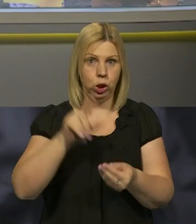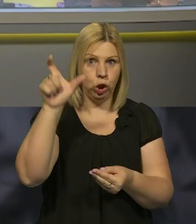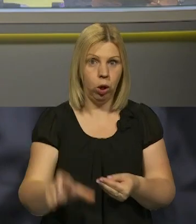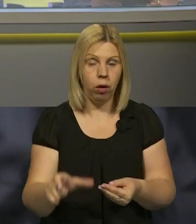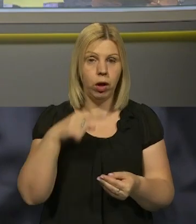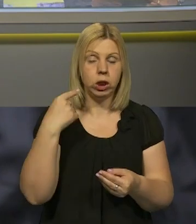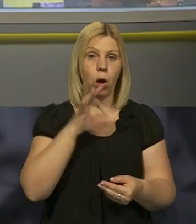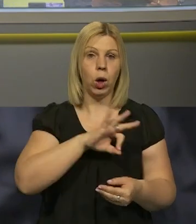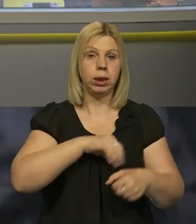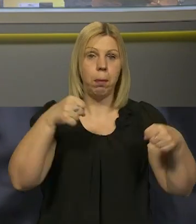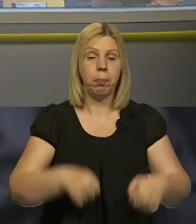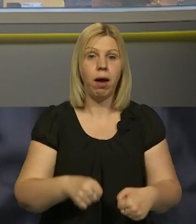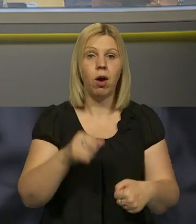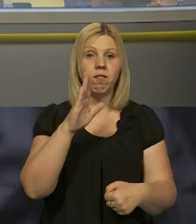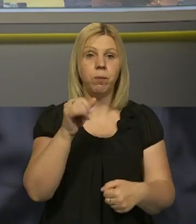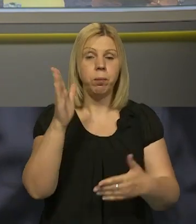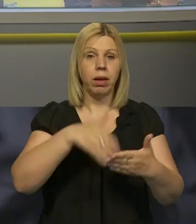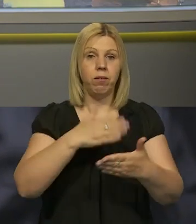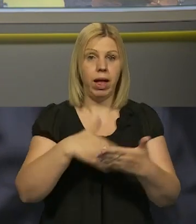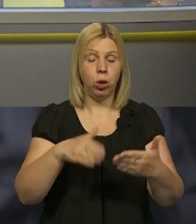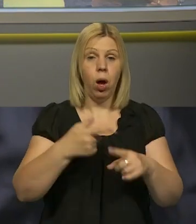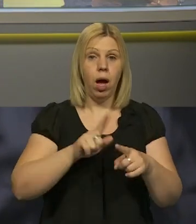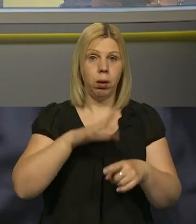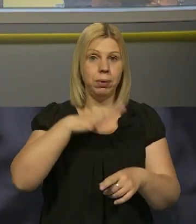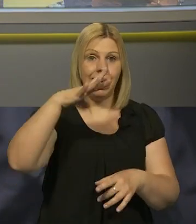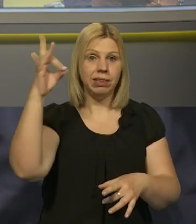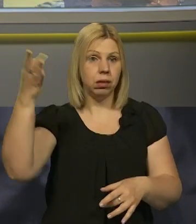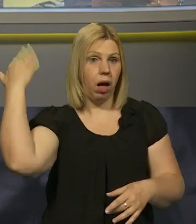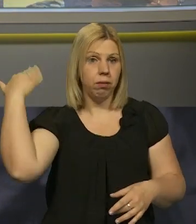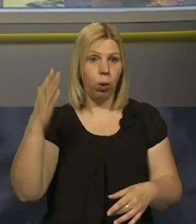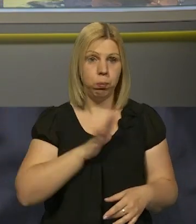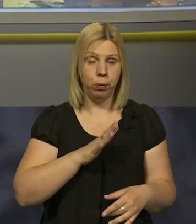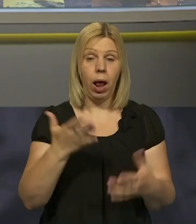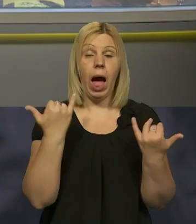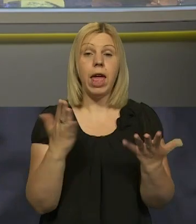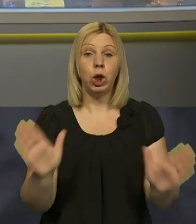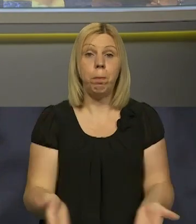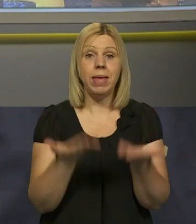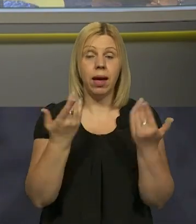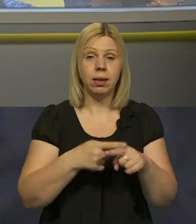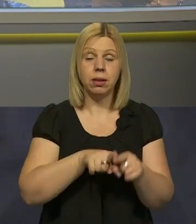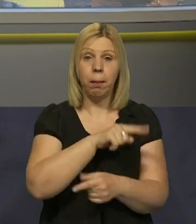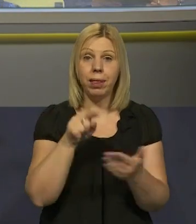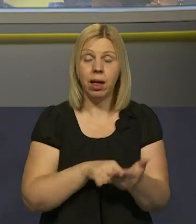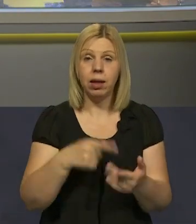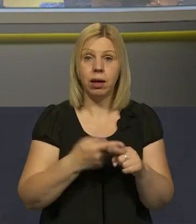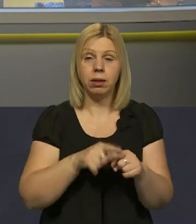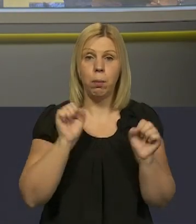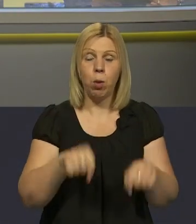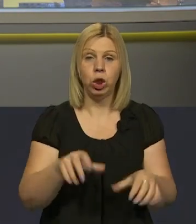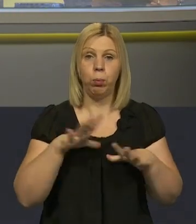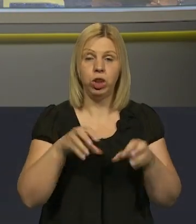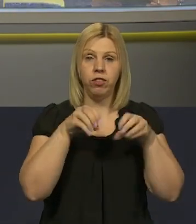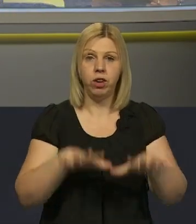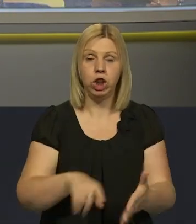і користується правом ВЕТО. Це право було за Радянським Союзом. І якщо підняти це питання, то можна буде